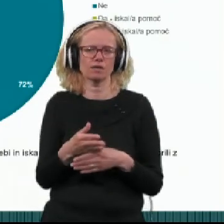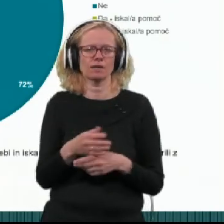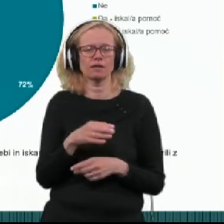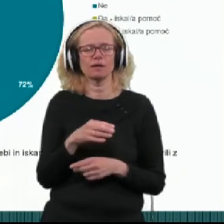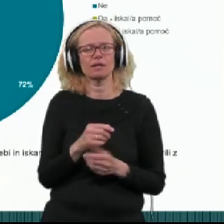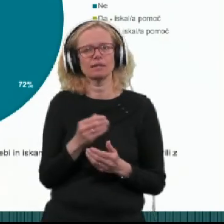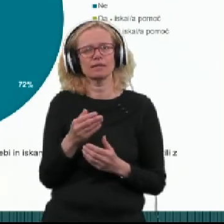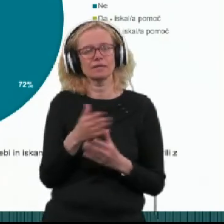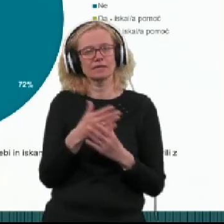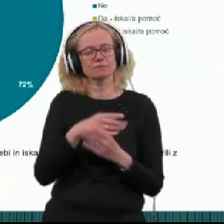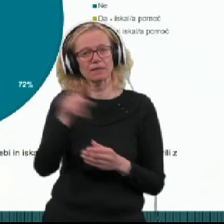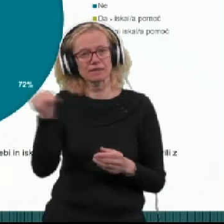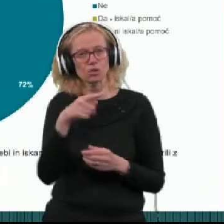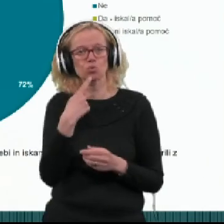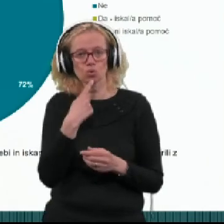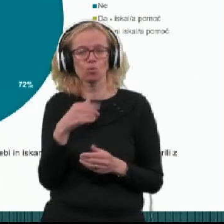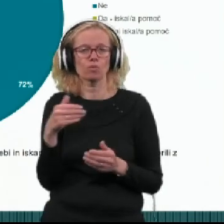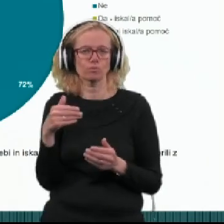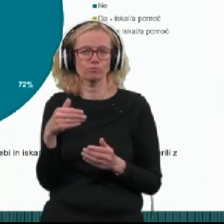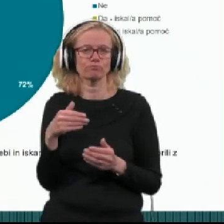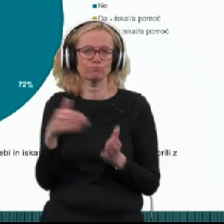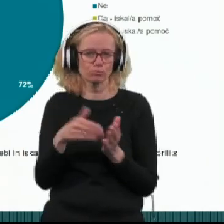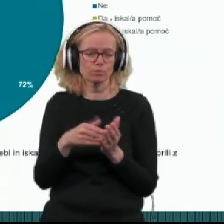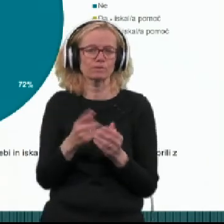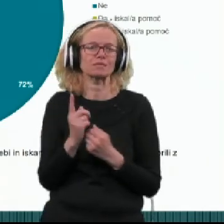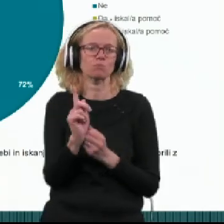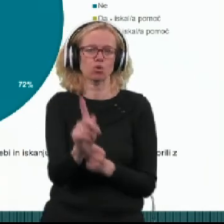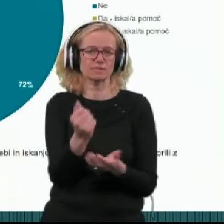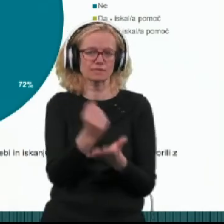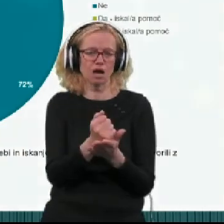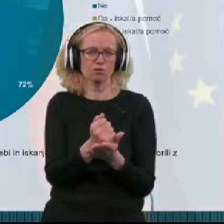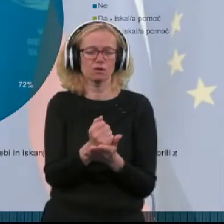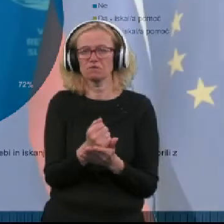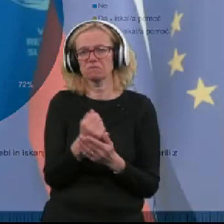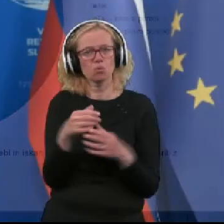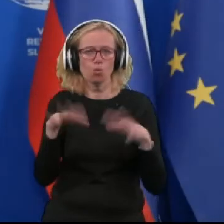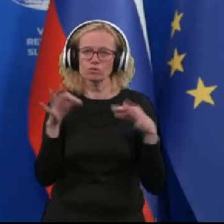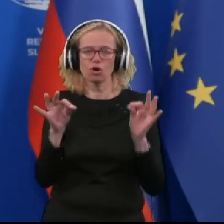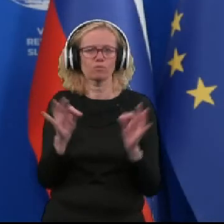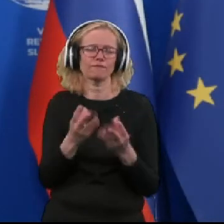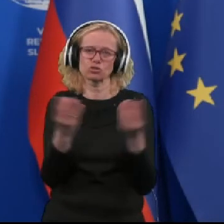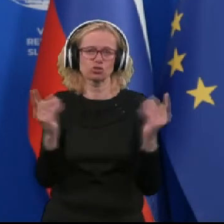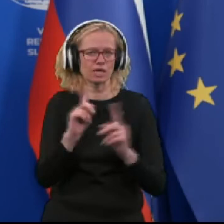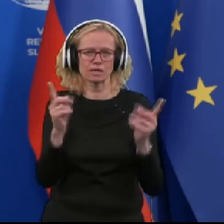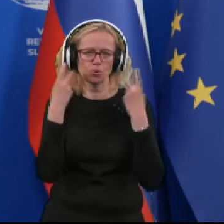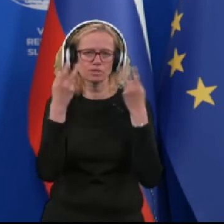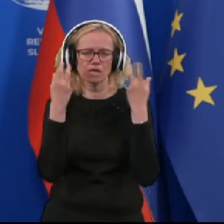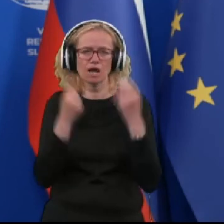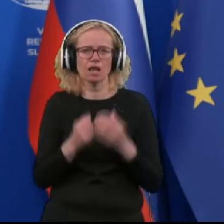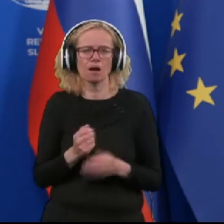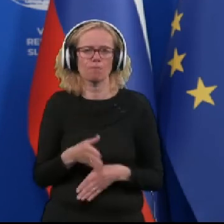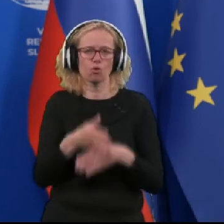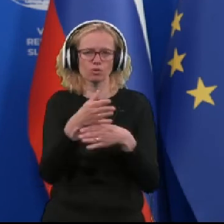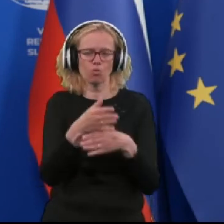izpostavljajo, ugotavljamo, da jih večina podpore ni poiskala. Kot razloge navajajo